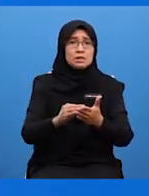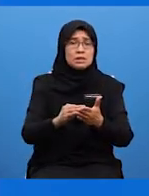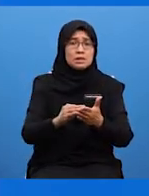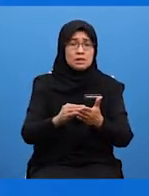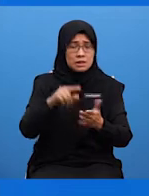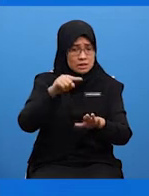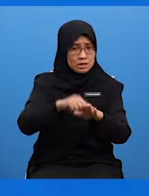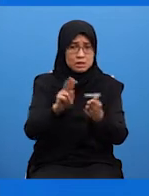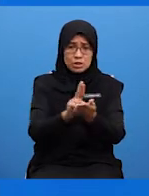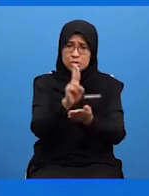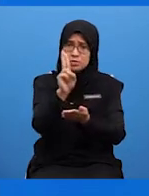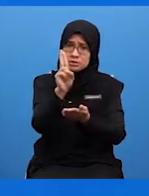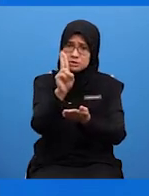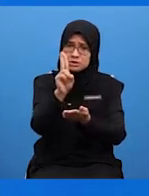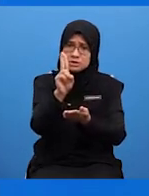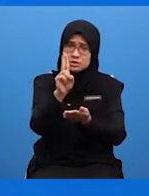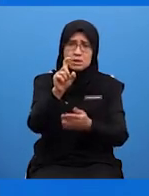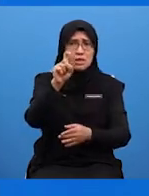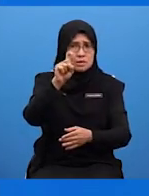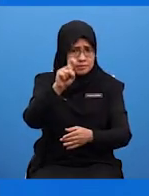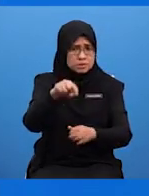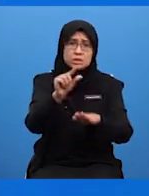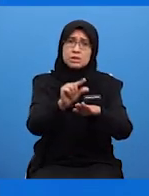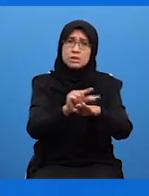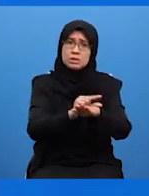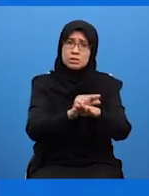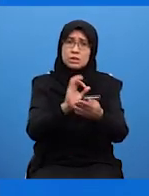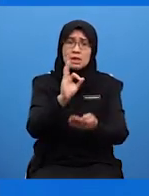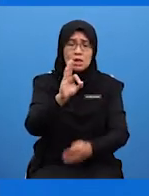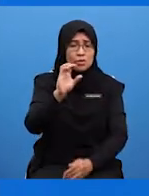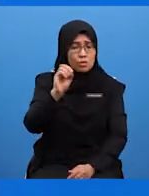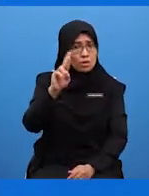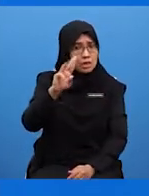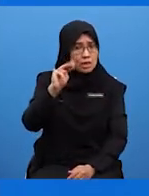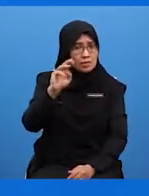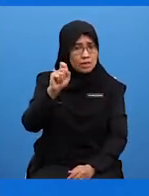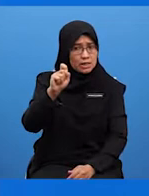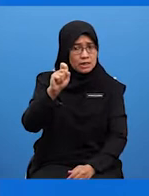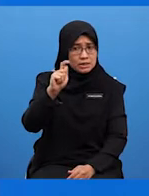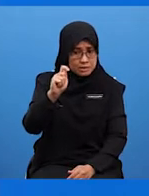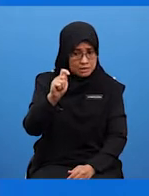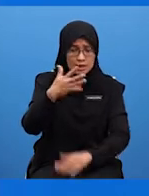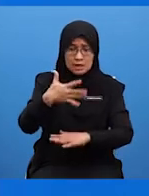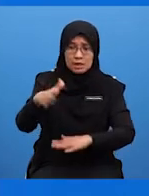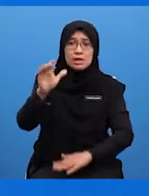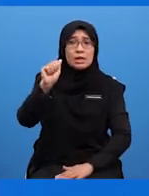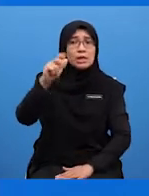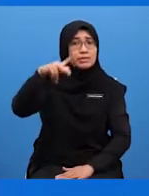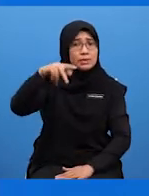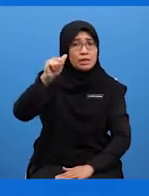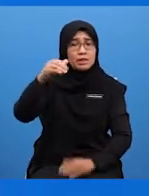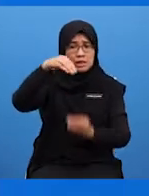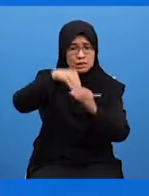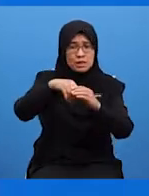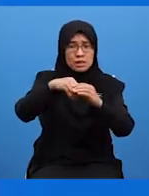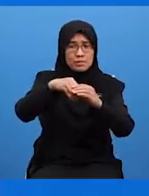PhD dan sebagainya nanti Mereka akan Menggunakan Format A, P, A ini penting Dalam penulisan